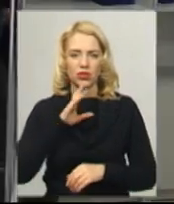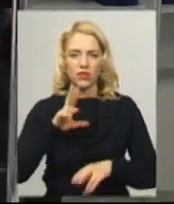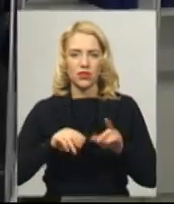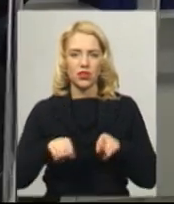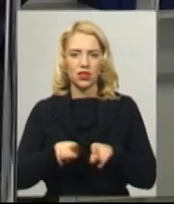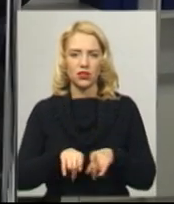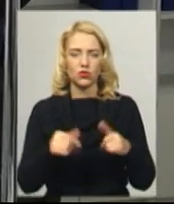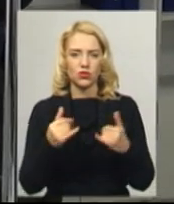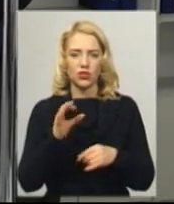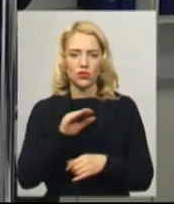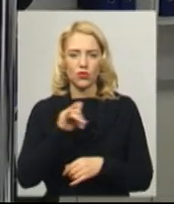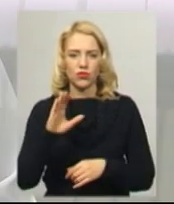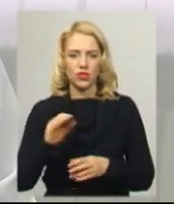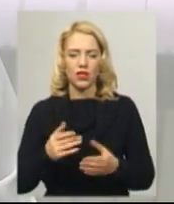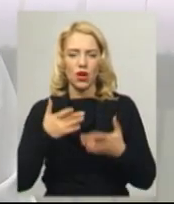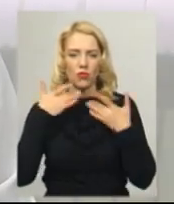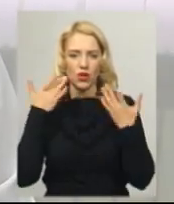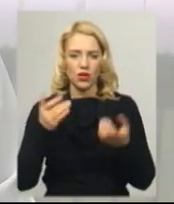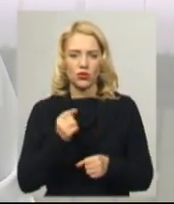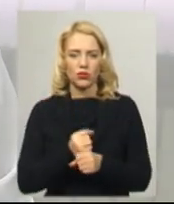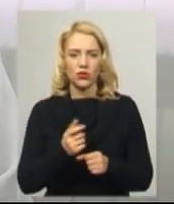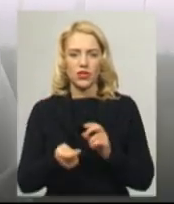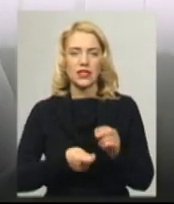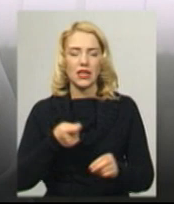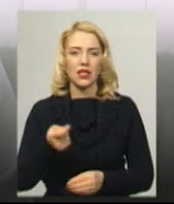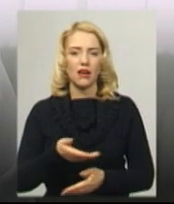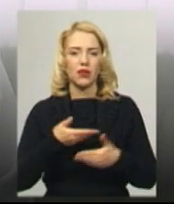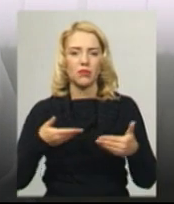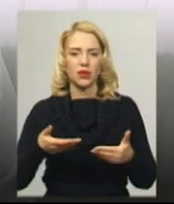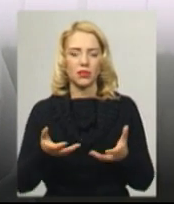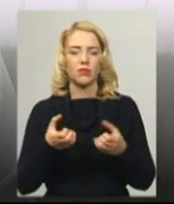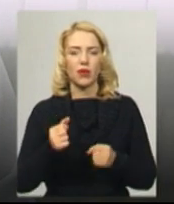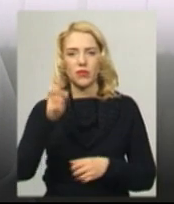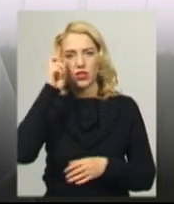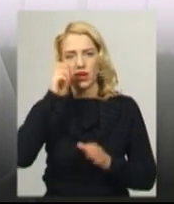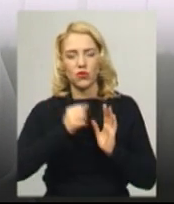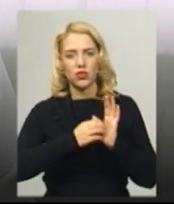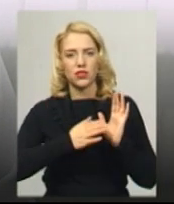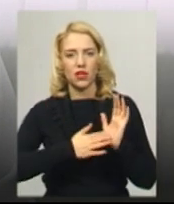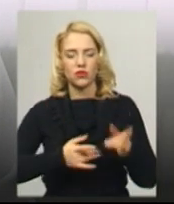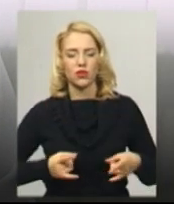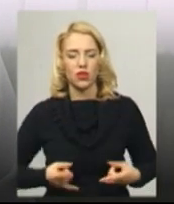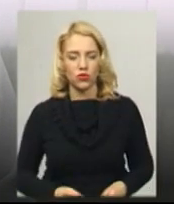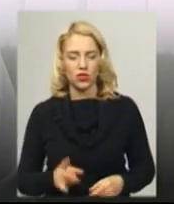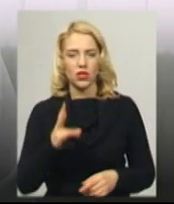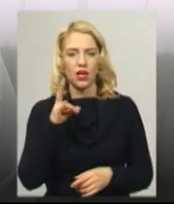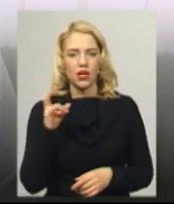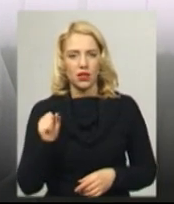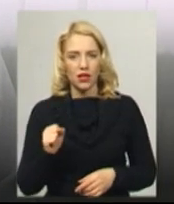сучасні офіси значно полегшують роботу. Заяви ми приймаємо на державну реєстрацію народження, заяви на